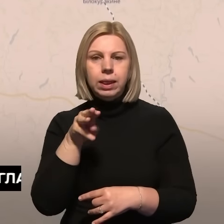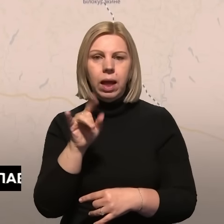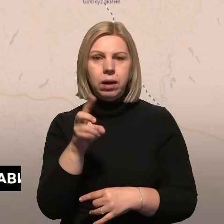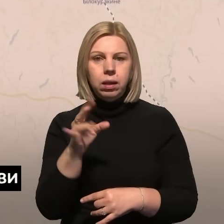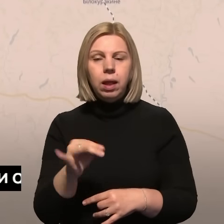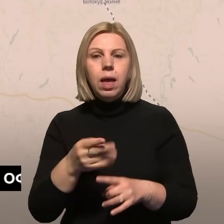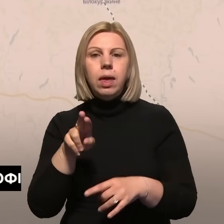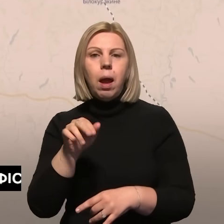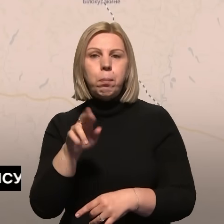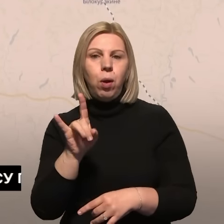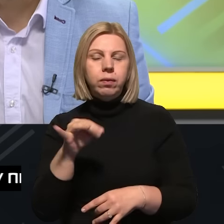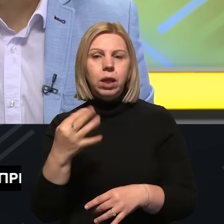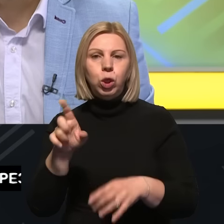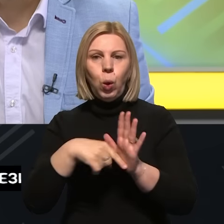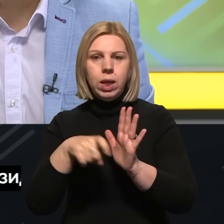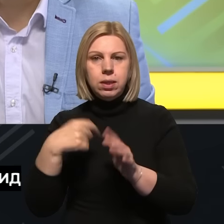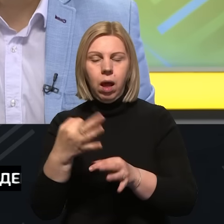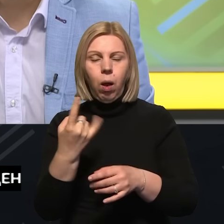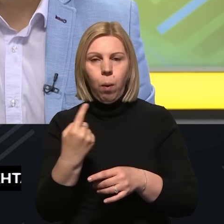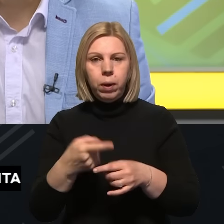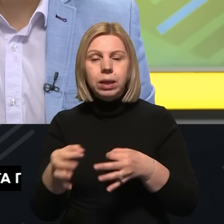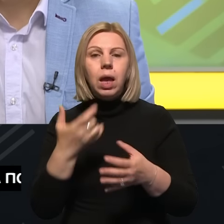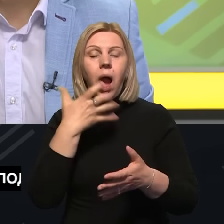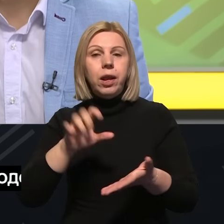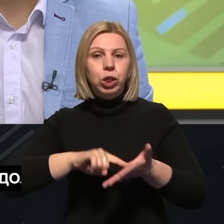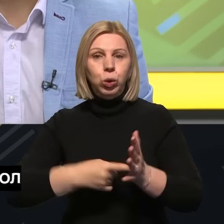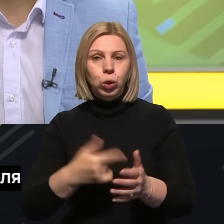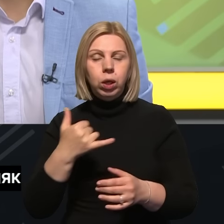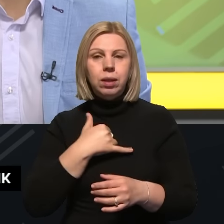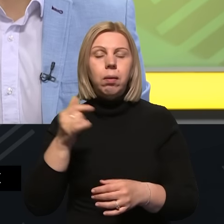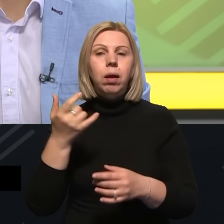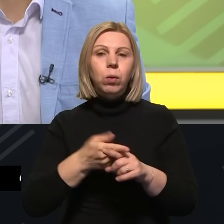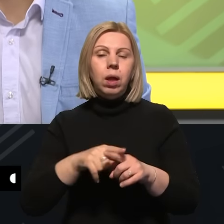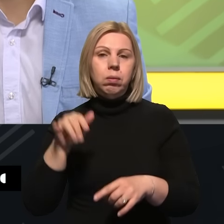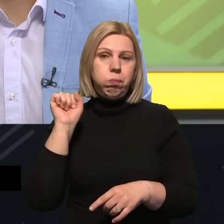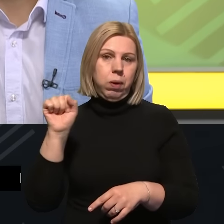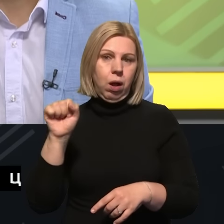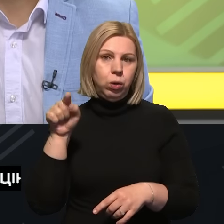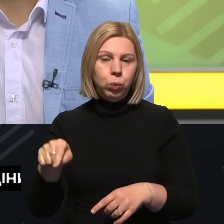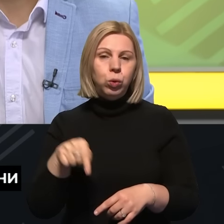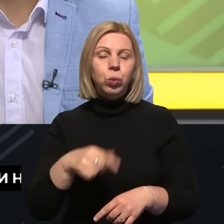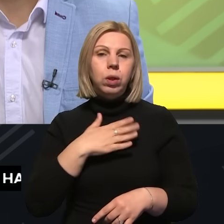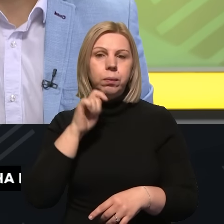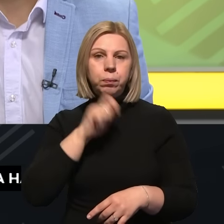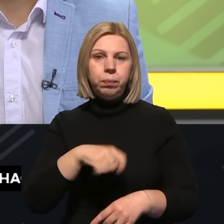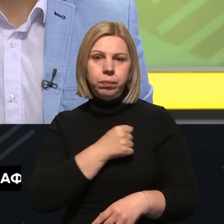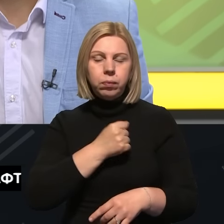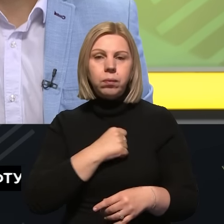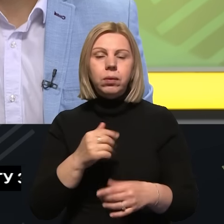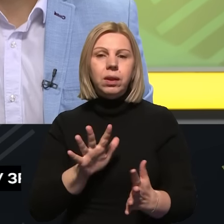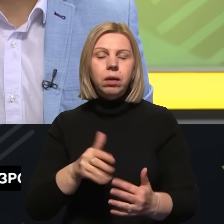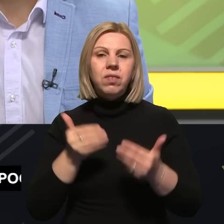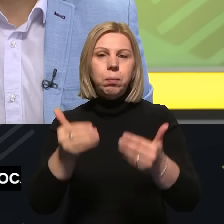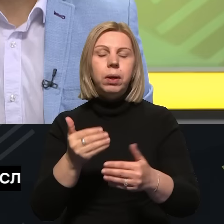Ямполівка – Донецька область. Ну і гарячіший напрямок наш – це Бахмутський. Тут наші захисники відбили 21 атаку.